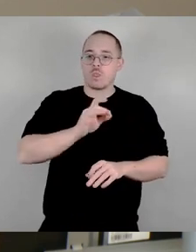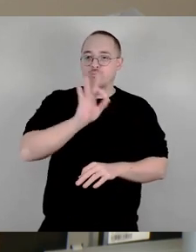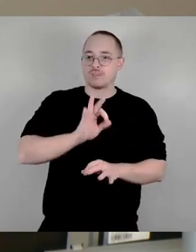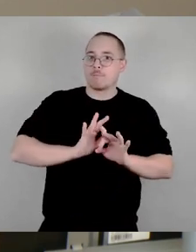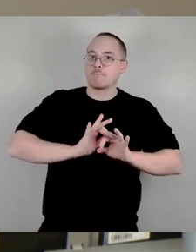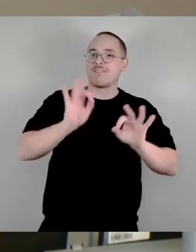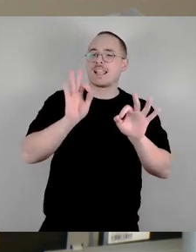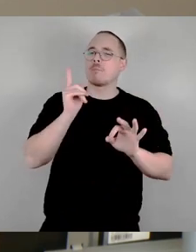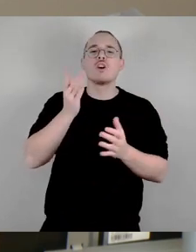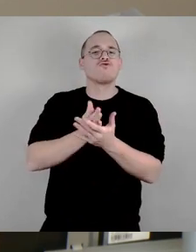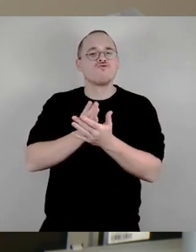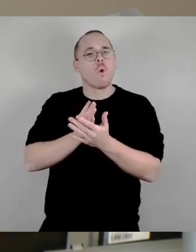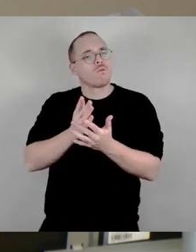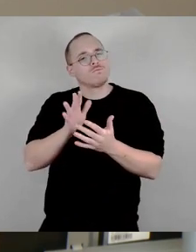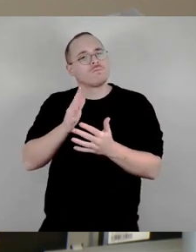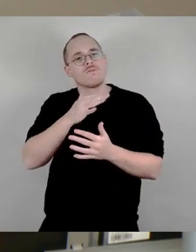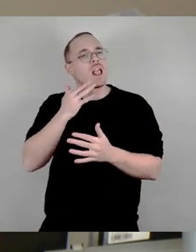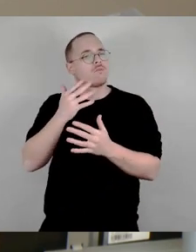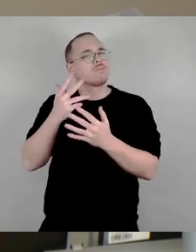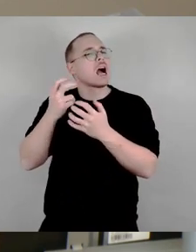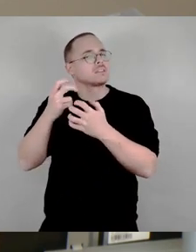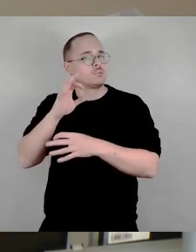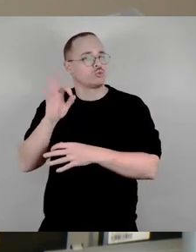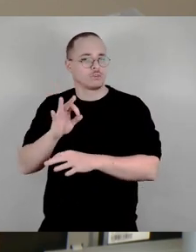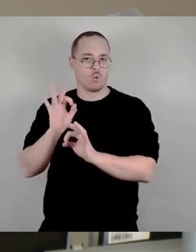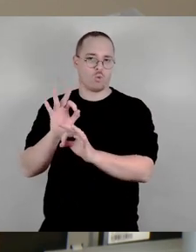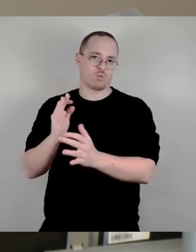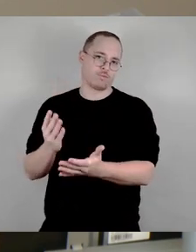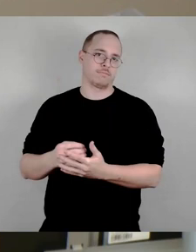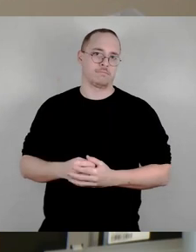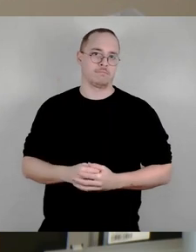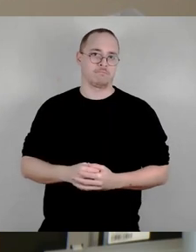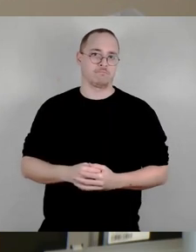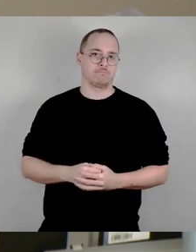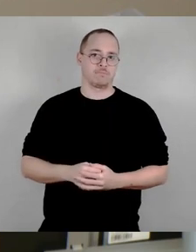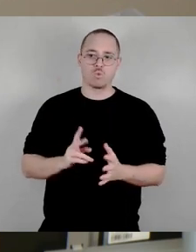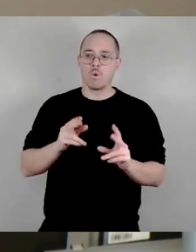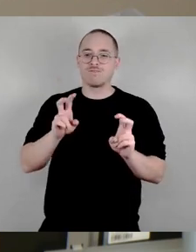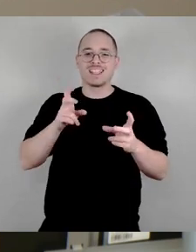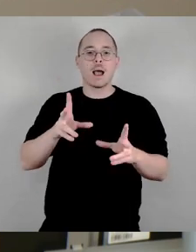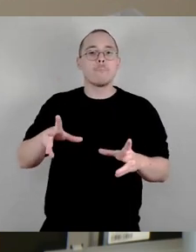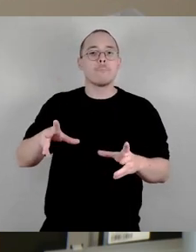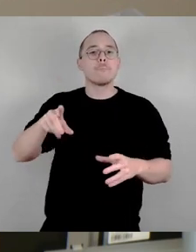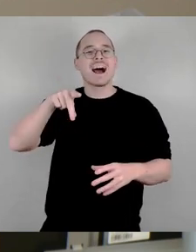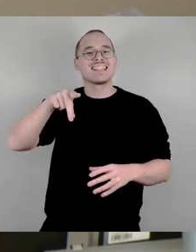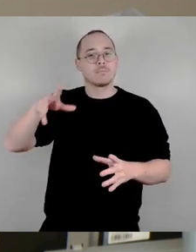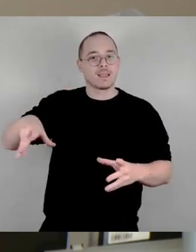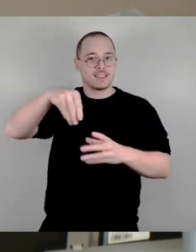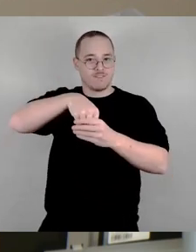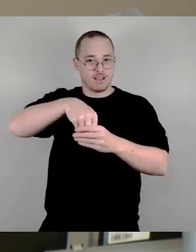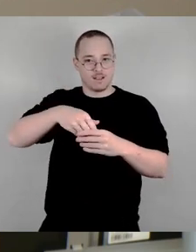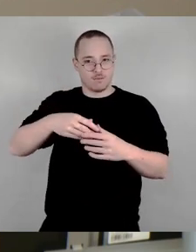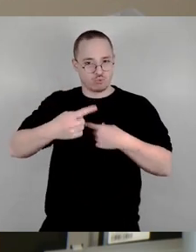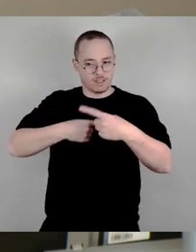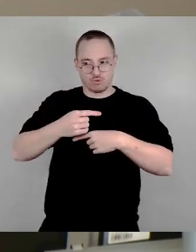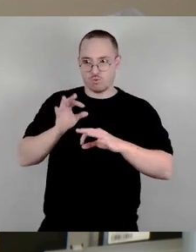Teilen, das Ergebnis eines partizipativen Prozesses gewesen ist und dass wir das auch ernst nehmen,